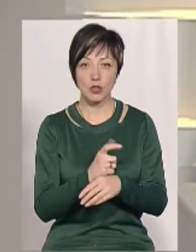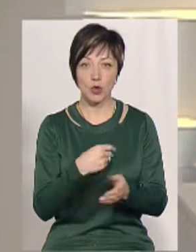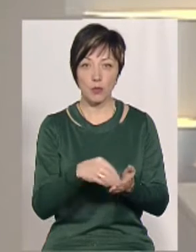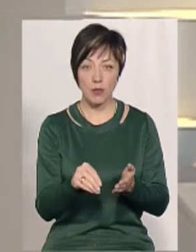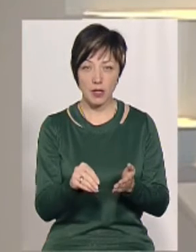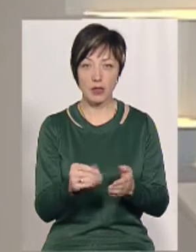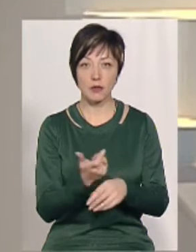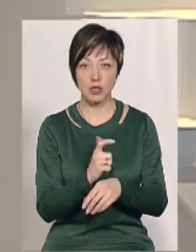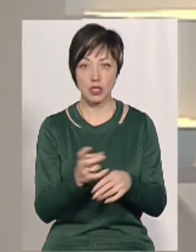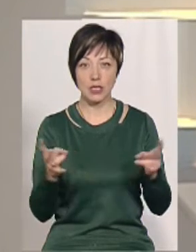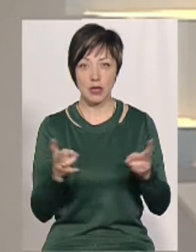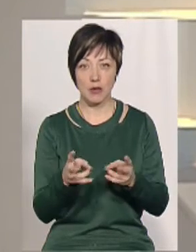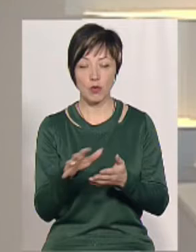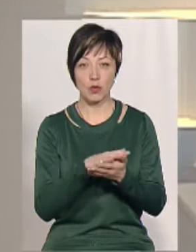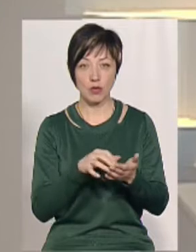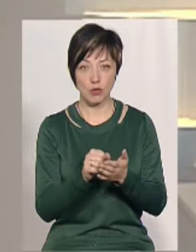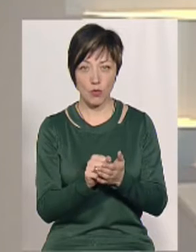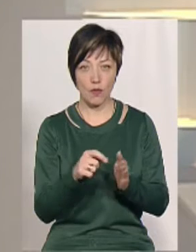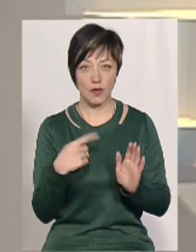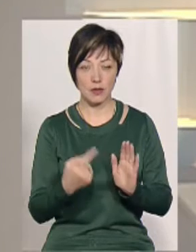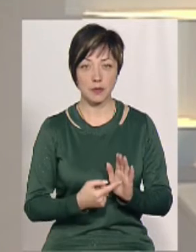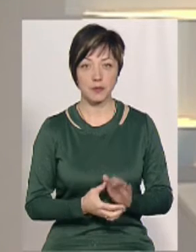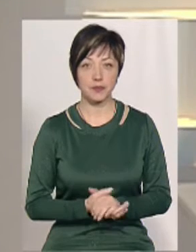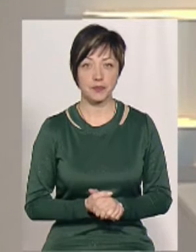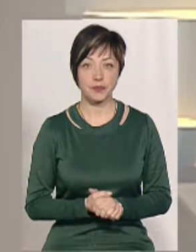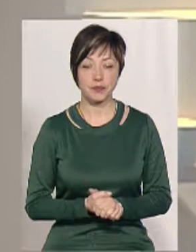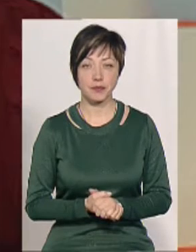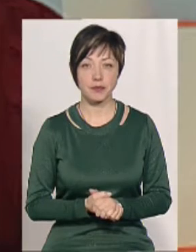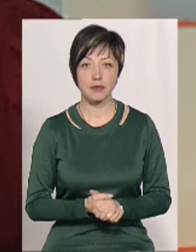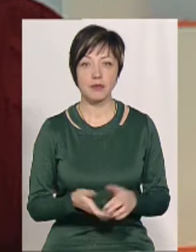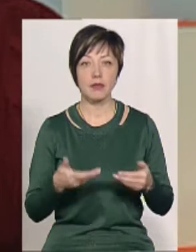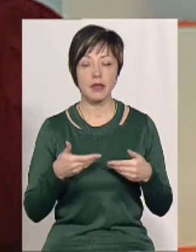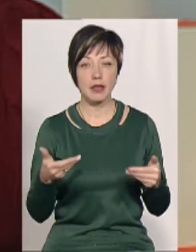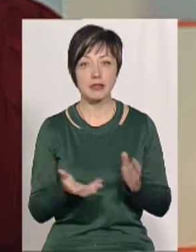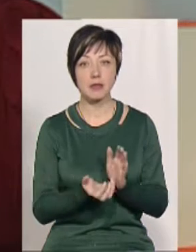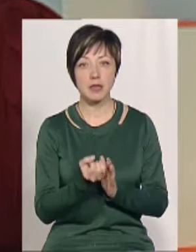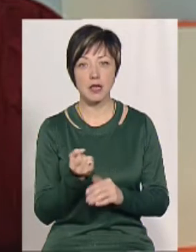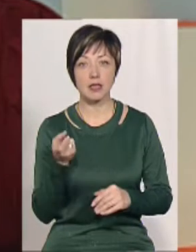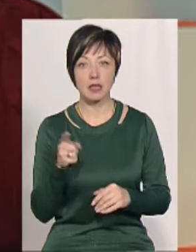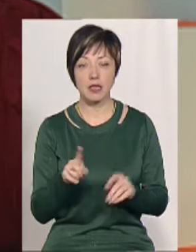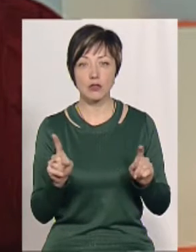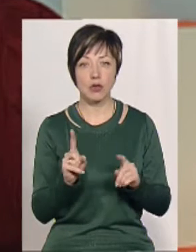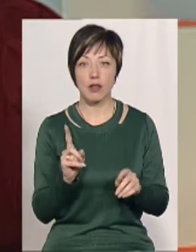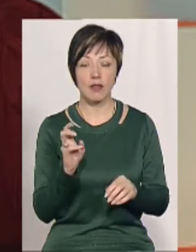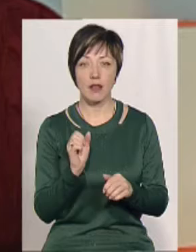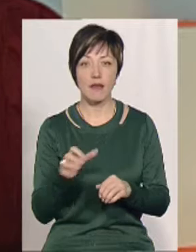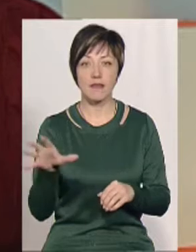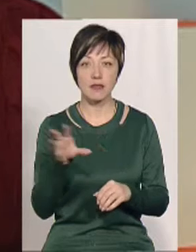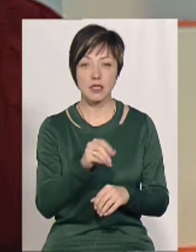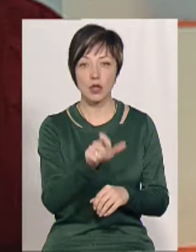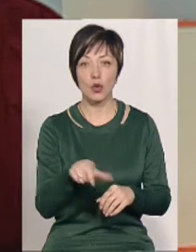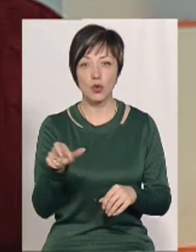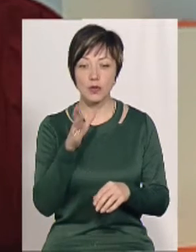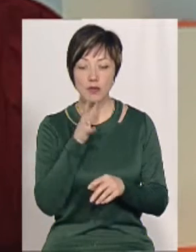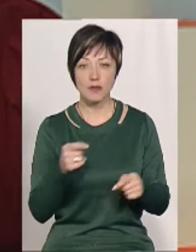купили, то відповідно, вже більше треба буде утилізовувати. Ну, нас спасає, мабуть, що те, що все рівно не всі